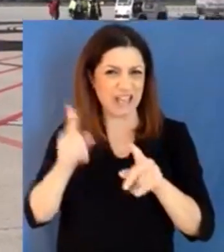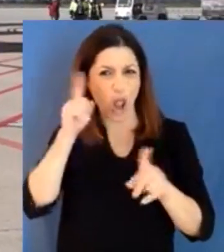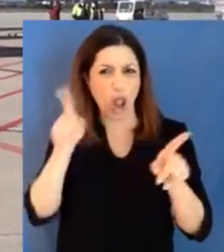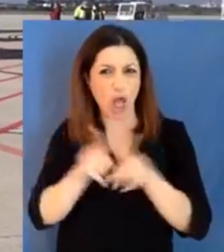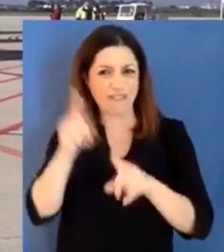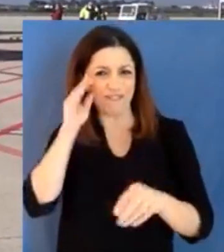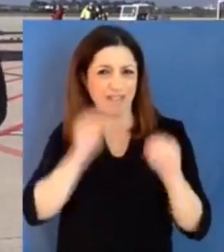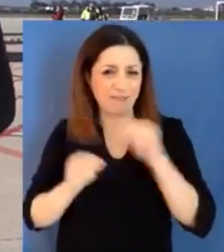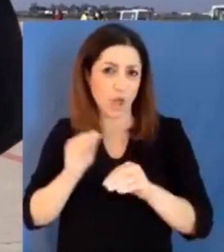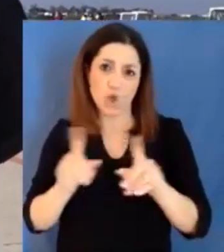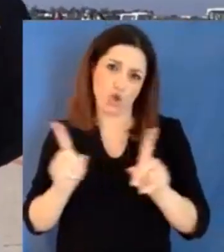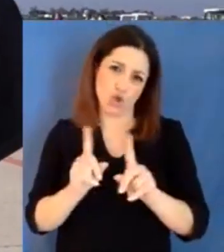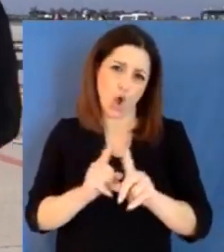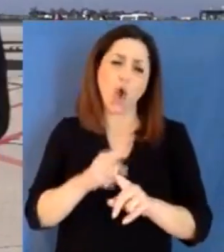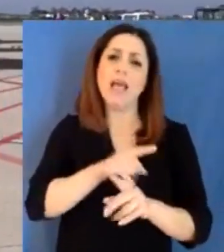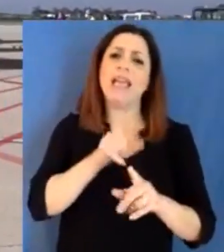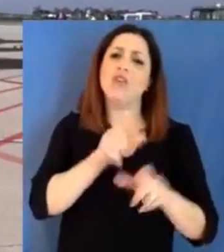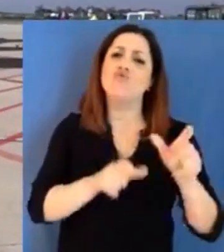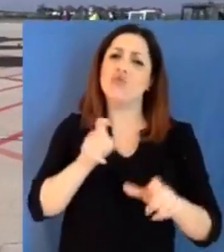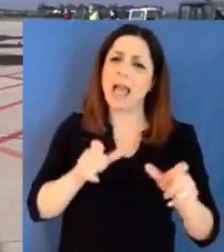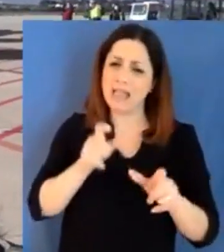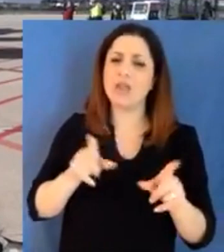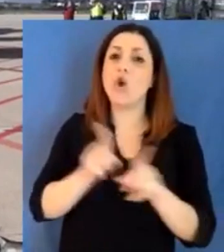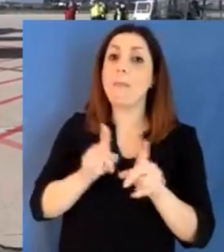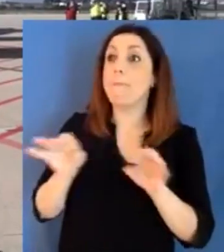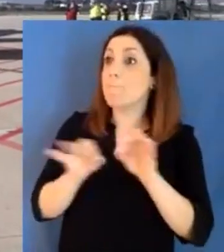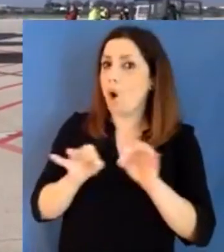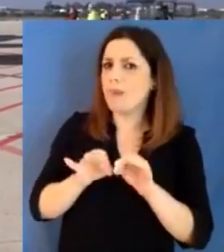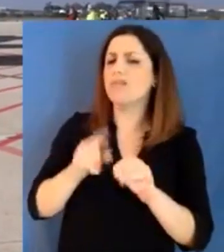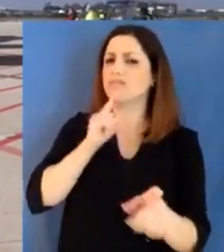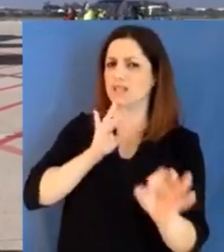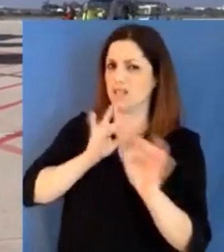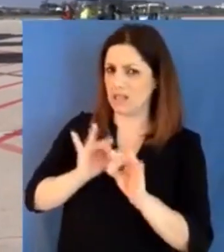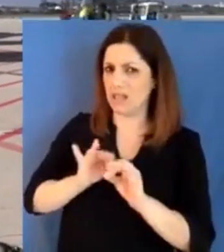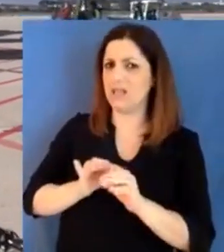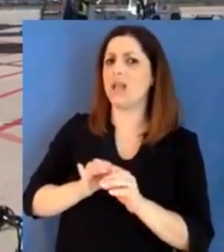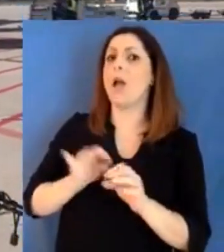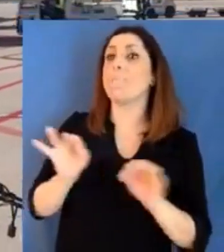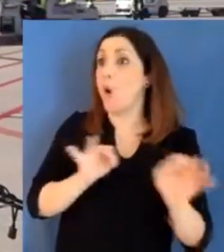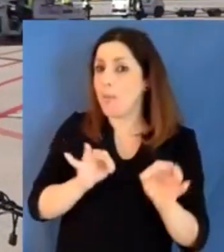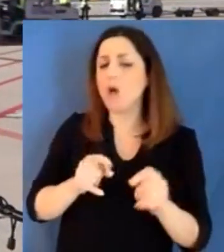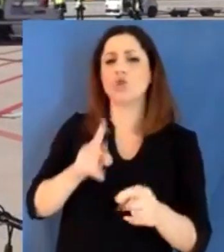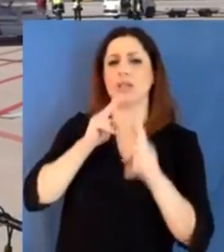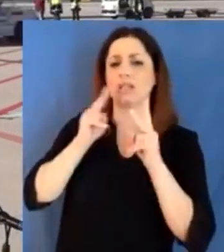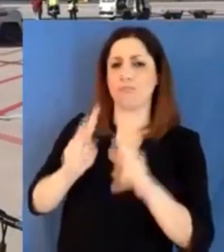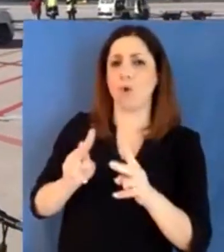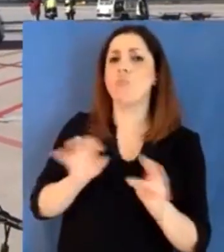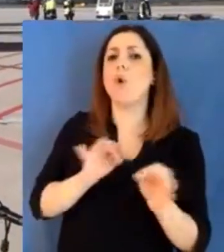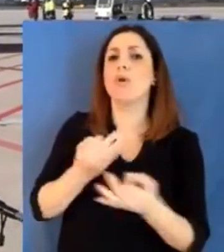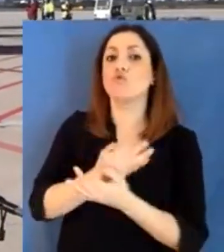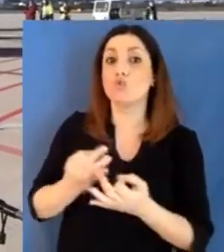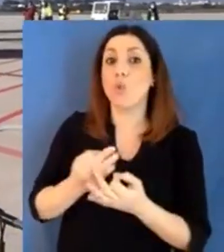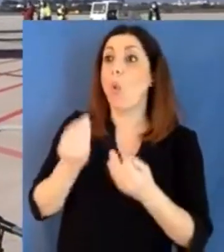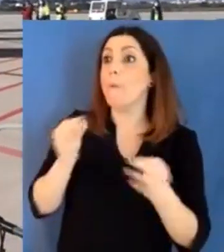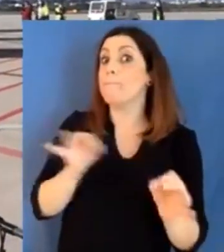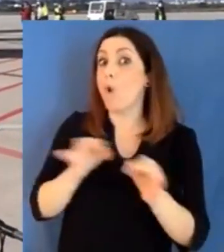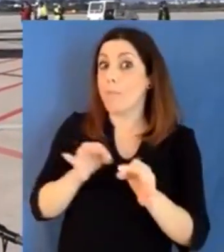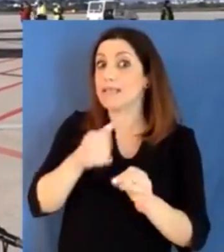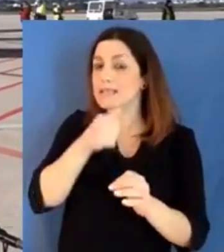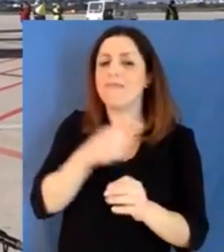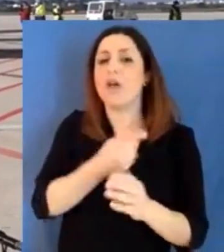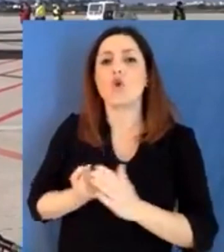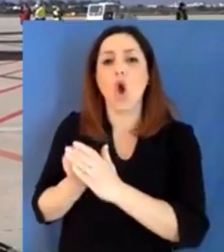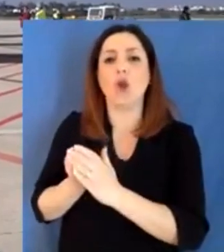sono capaci di incoraggiarti quando ti devono incoraggiare. È chiaro che per un carattere come il mio stare dietro a una televisione in videoconferenza è